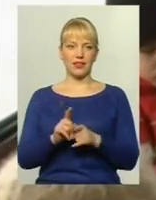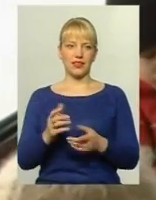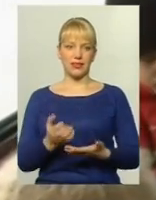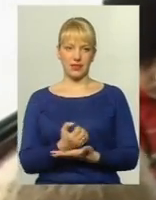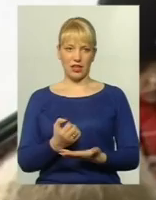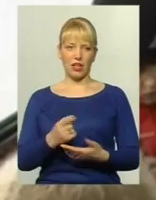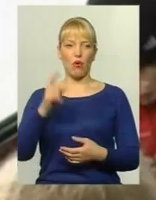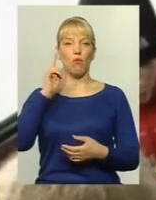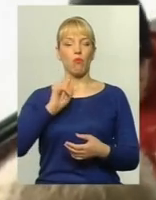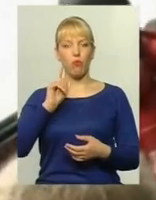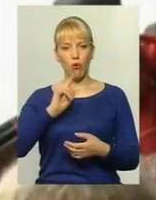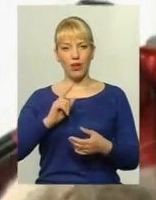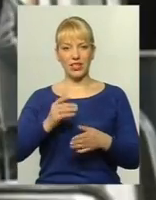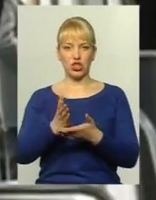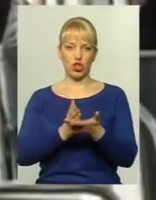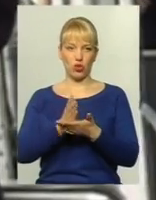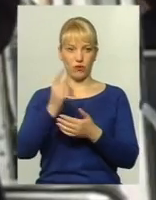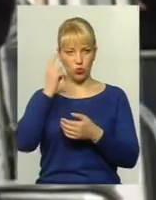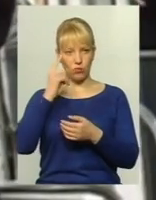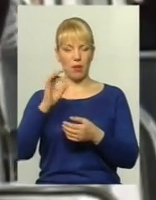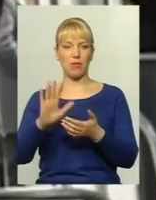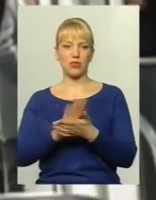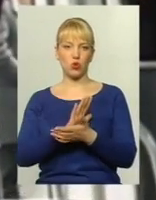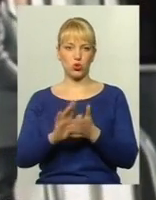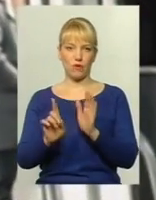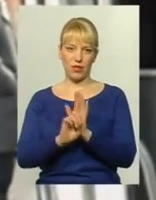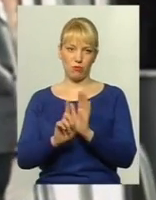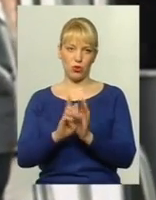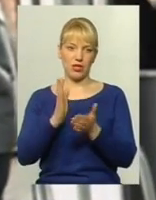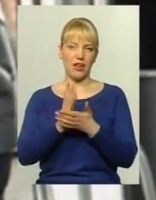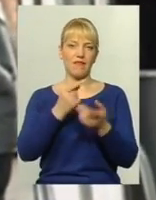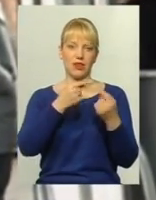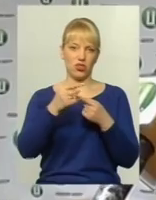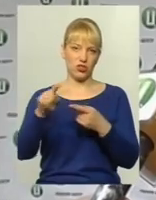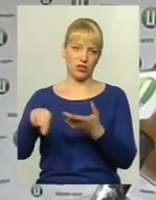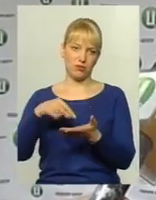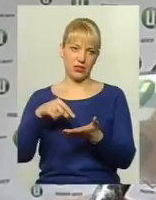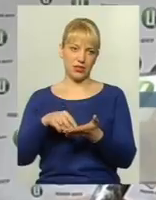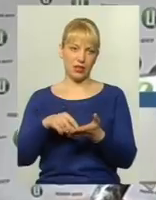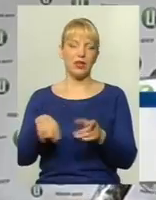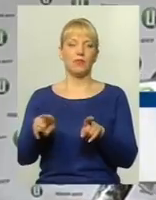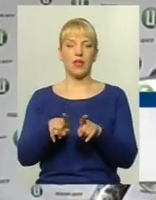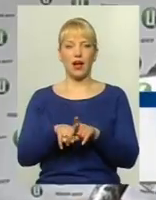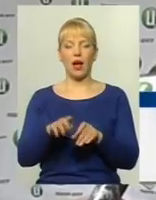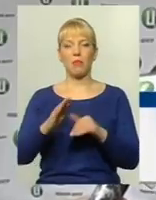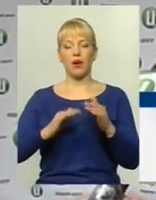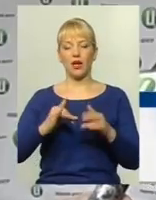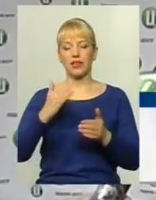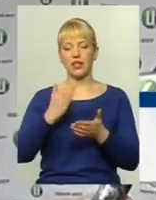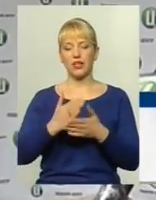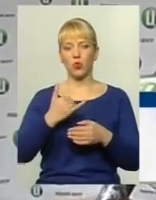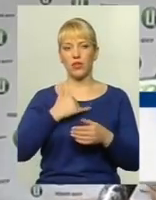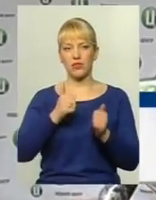поки місцеві чиновники міськують, безкоштовний проїзд вже запровадили не в одному населеному пункті. Така практика є у нас в